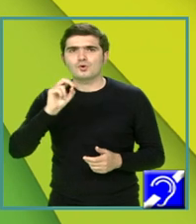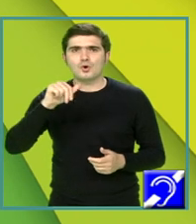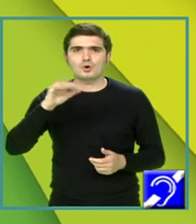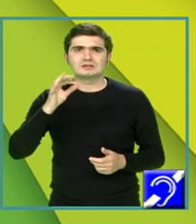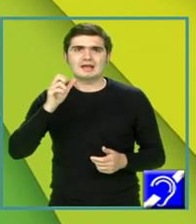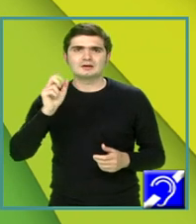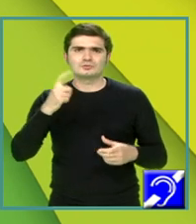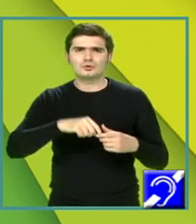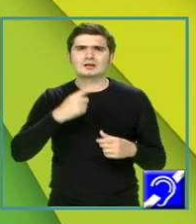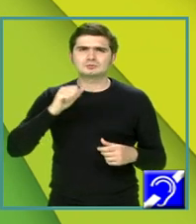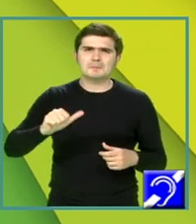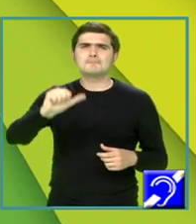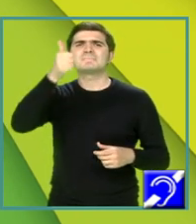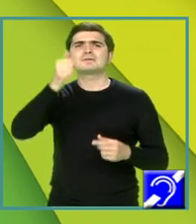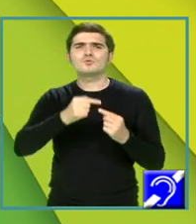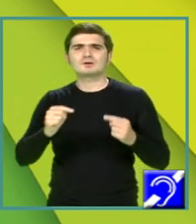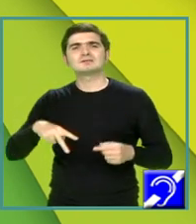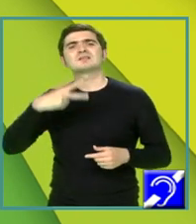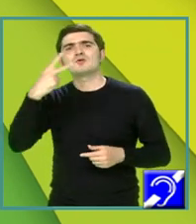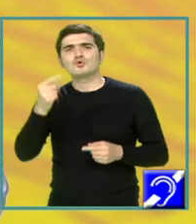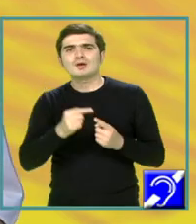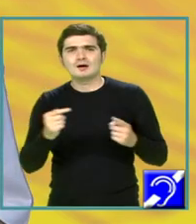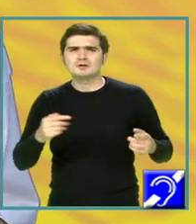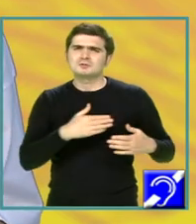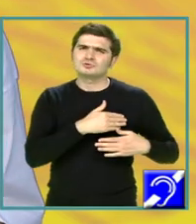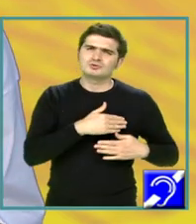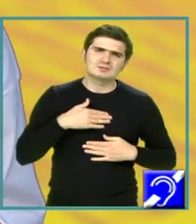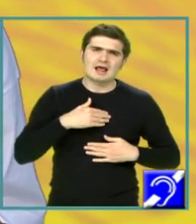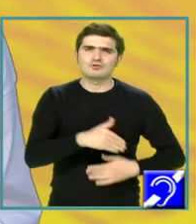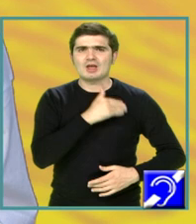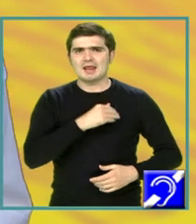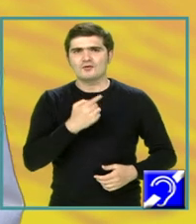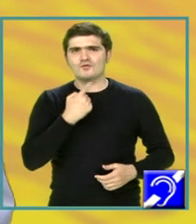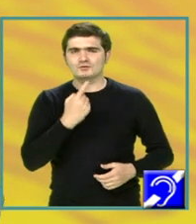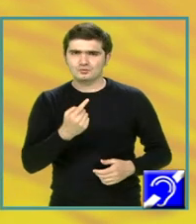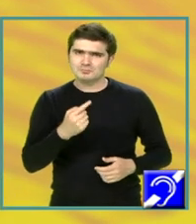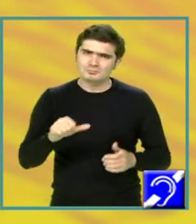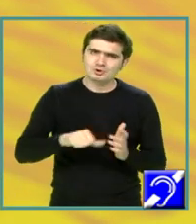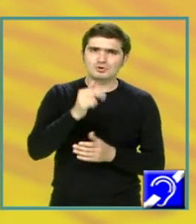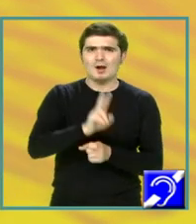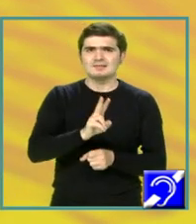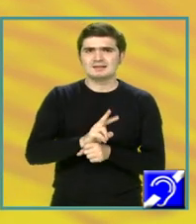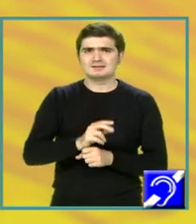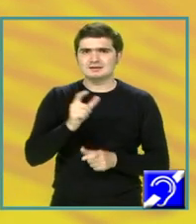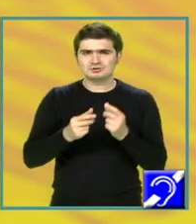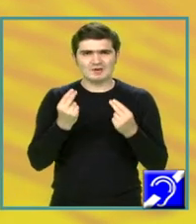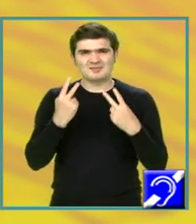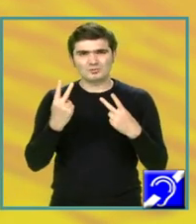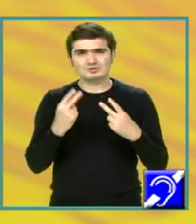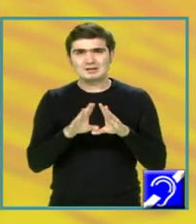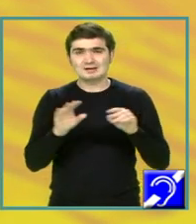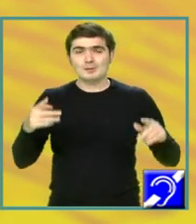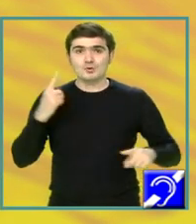primul rând, în al doilea rând. Dragi elevi, insist asupra unui aspect foarte important. De foarte multe ori am